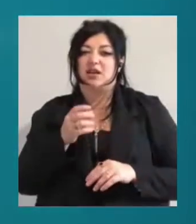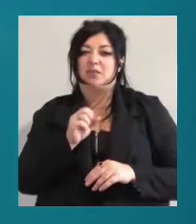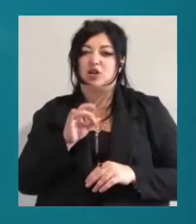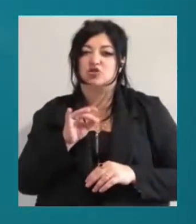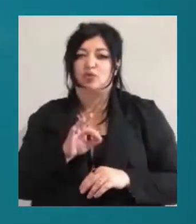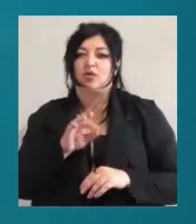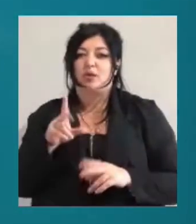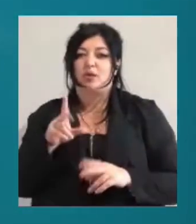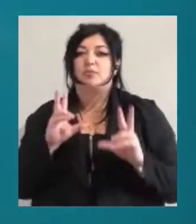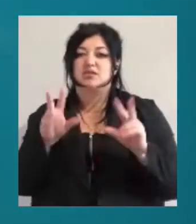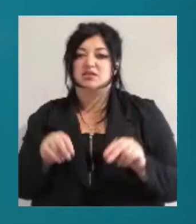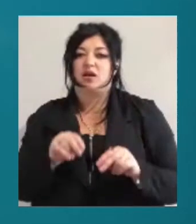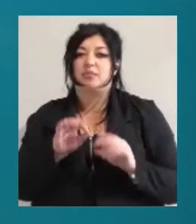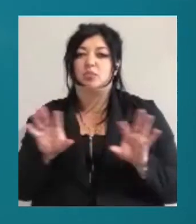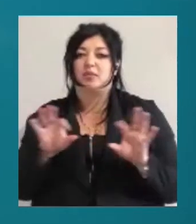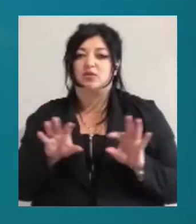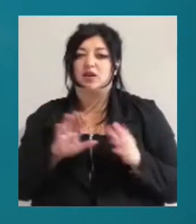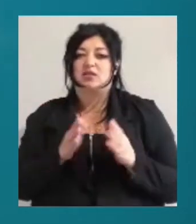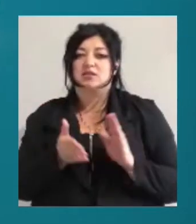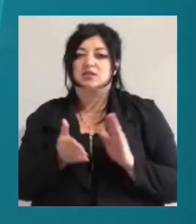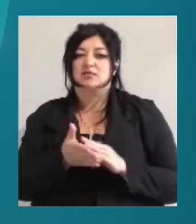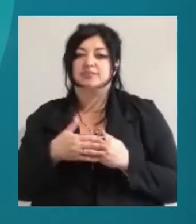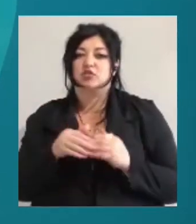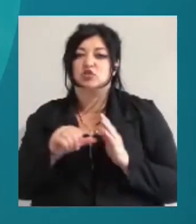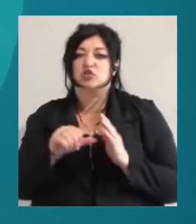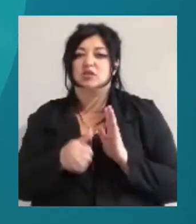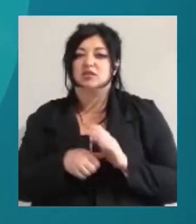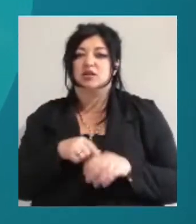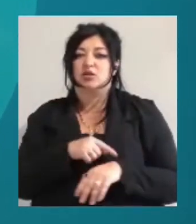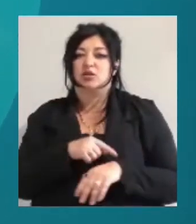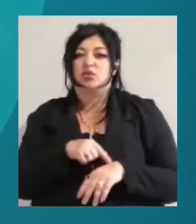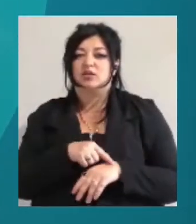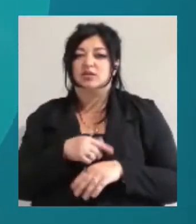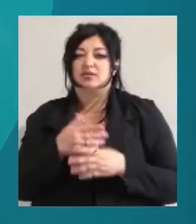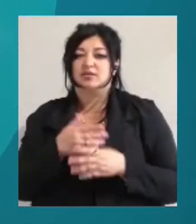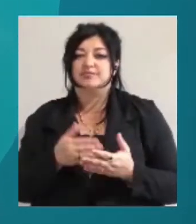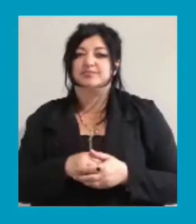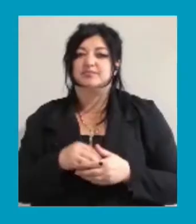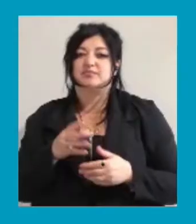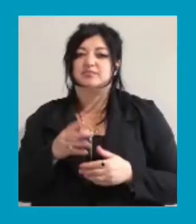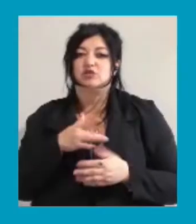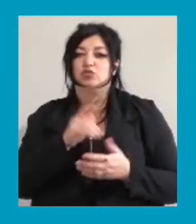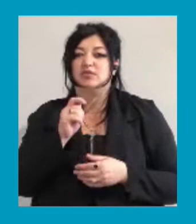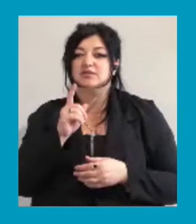прокоментувати ситуацію з собакою близько 16-ї години. Втім, слухавку від наших журналістів не бере.